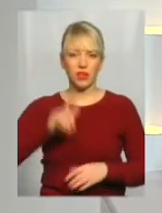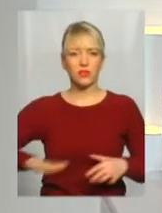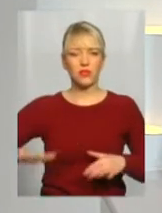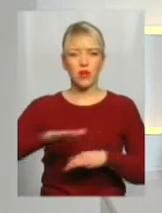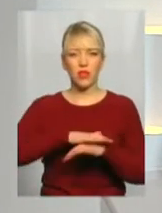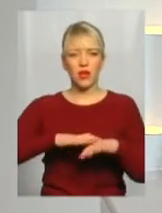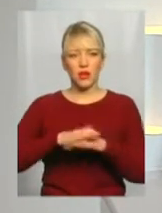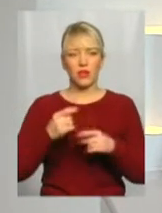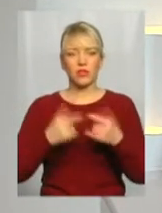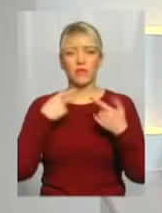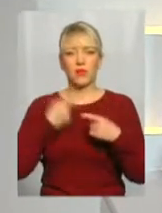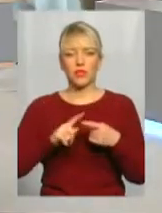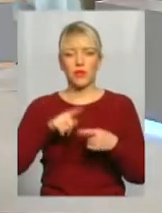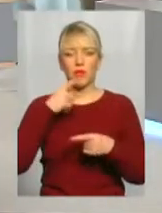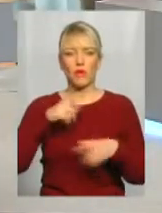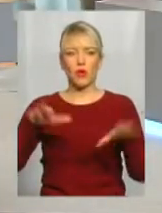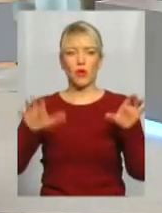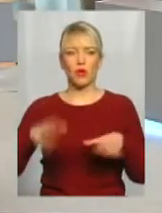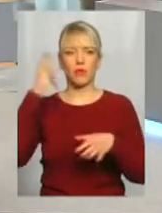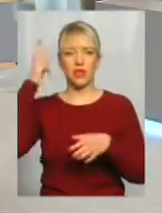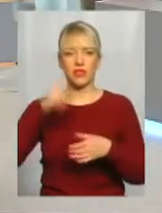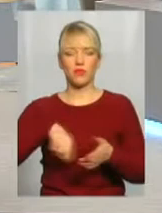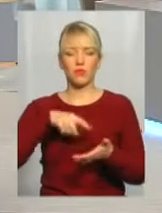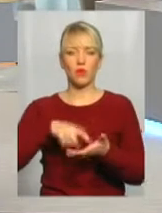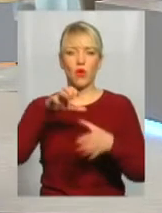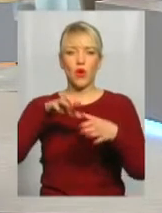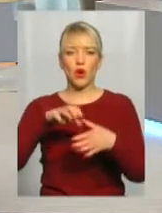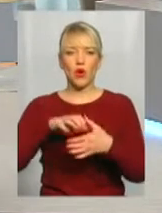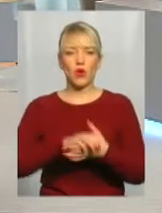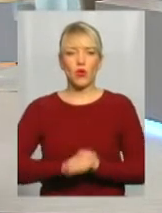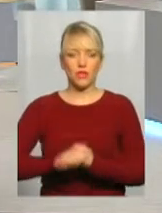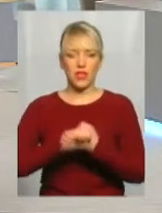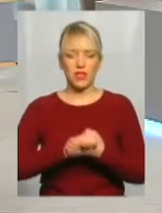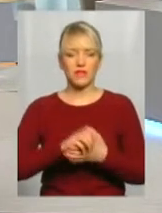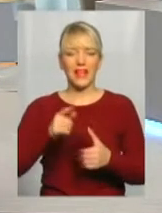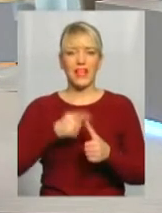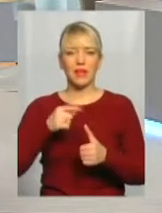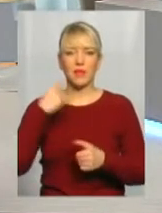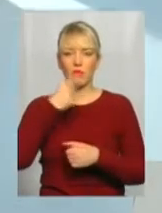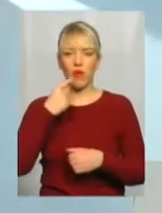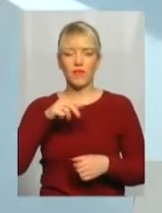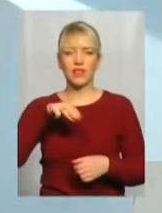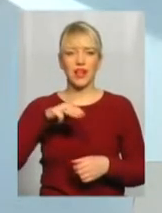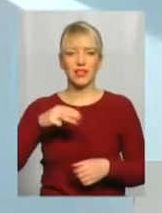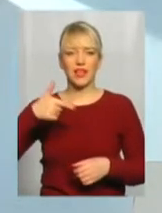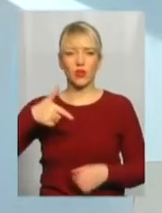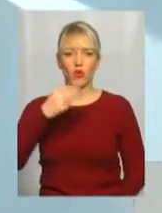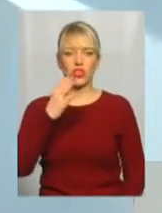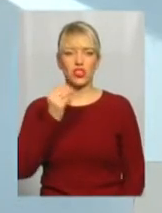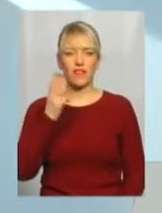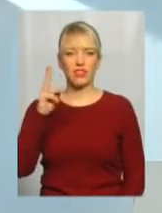це поговоримо із головою Хмельницького міського товариства української мови імені Тараса Шевченка-Просвіта Зою Діденко.